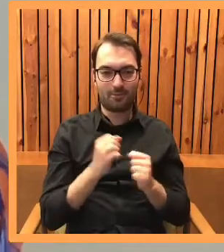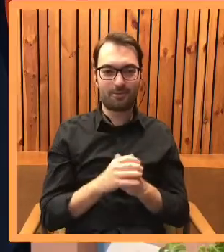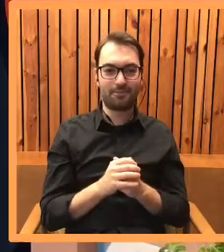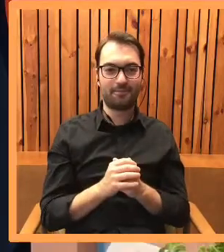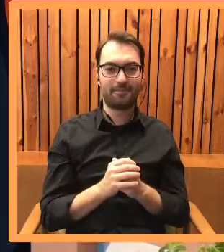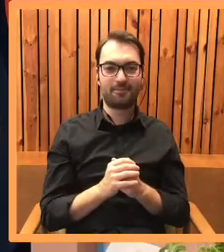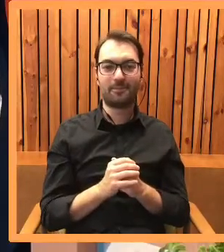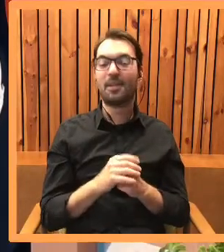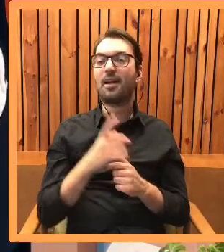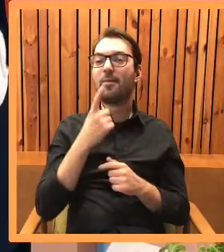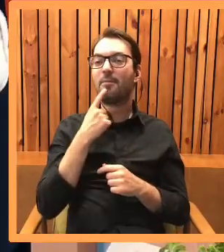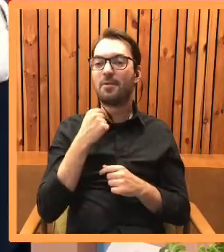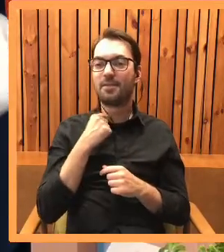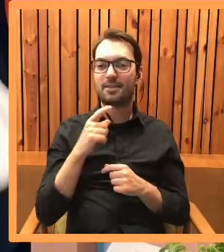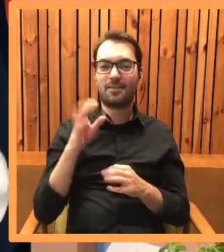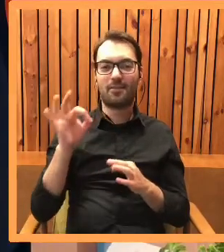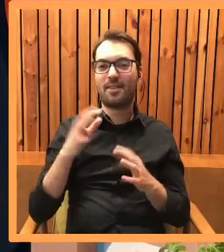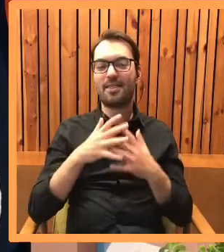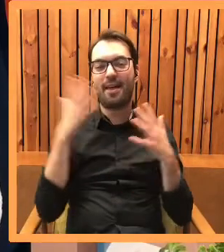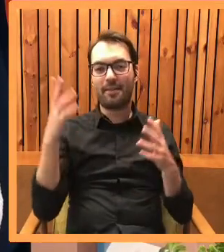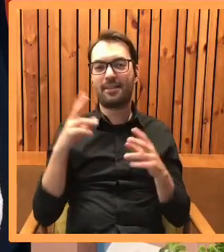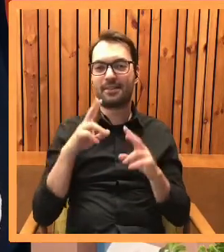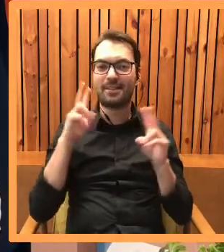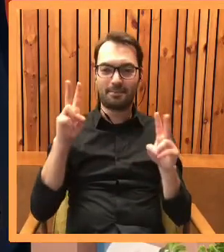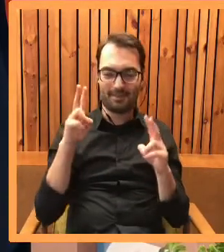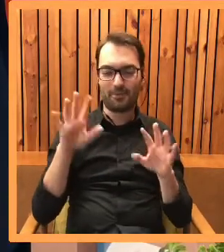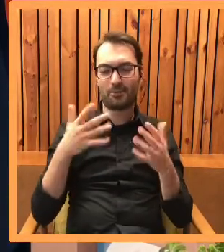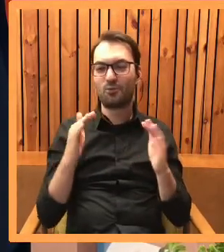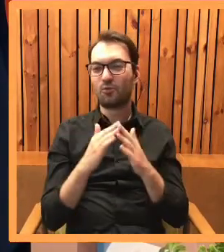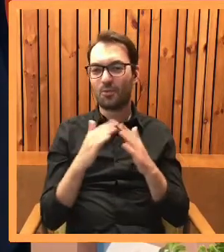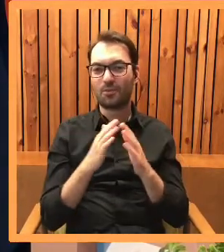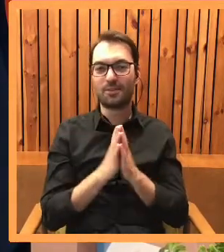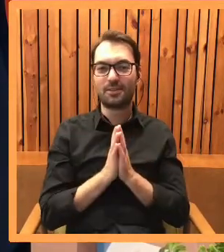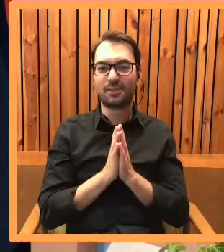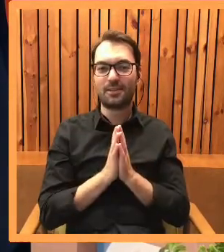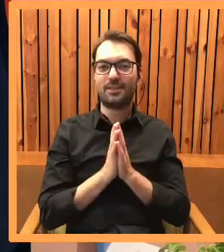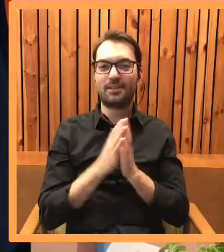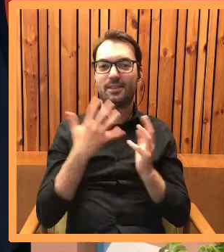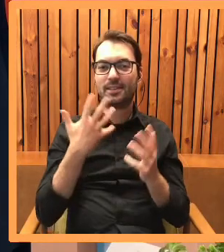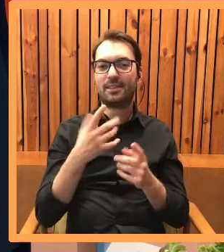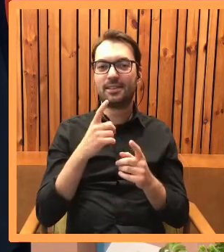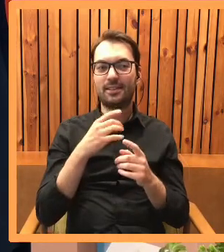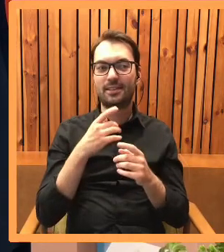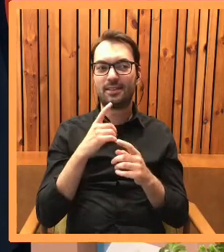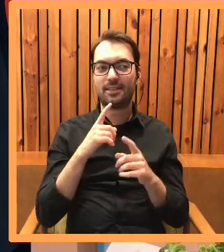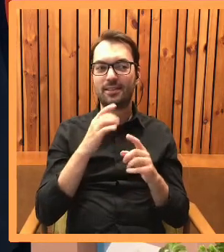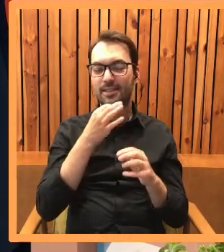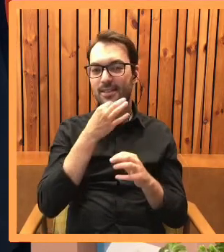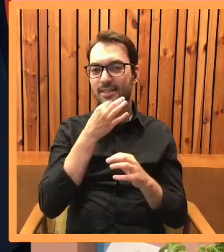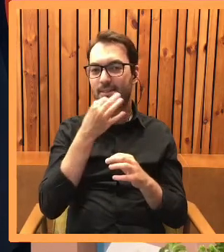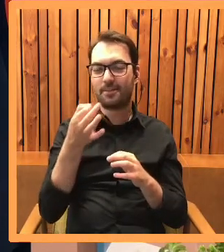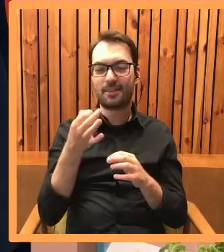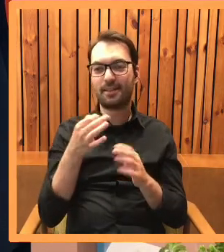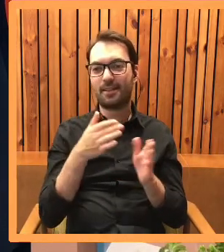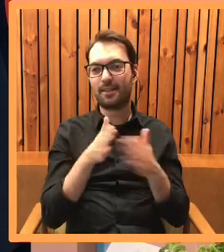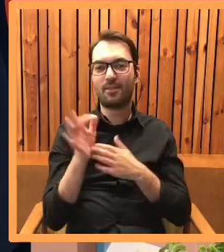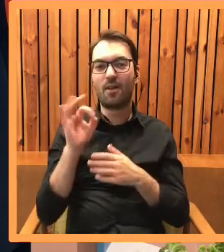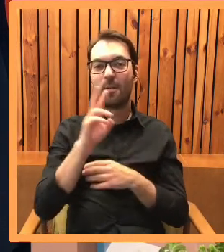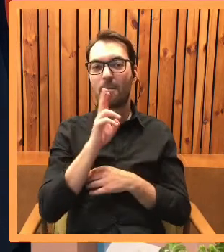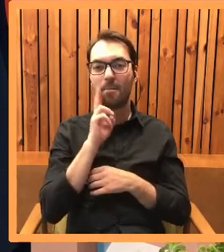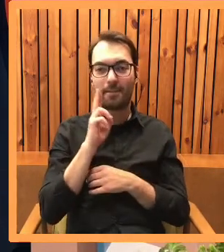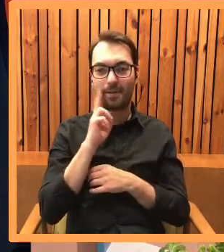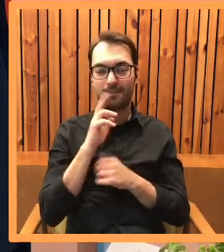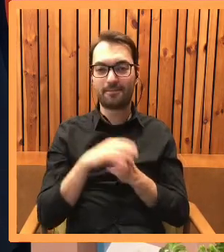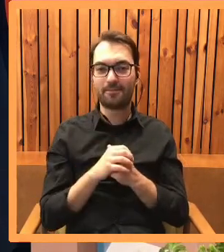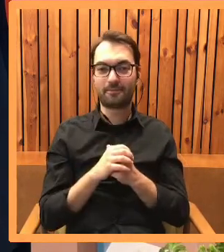To powiedz o tych największych kibicach, o tych kibicach domowych. Zresztą bardzo bym chciała trochę zamienić zdań, pytając o twoją mamę,